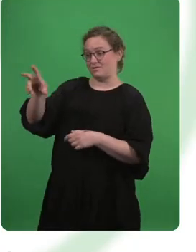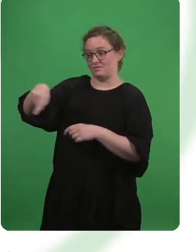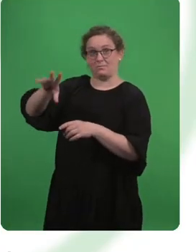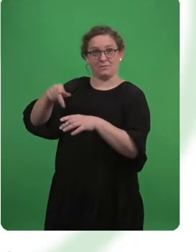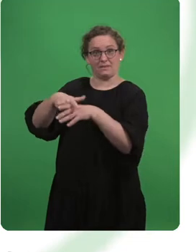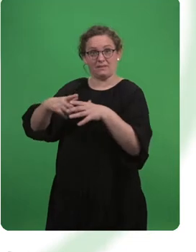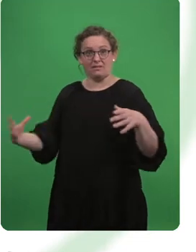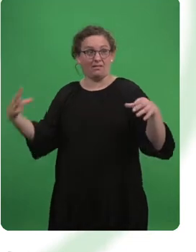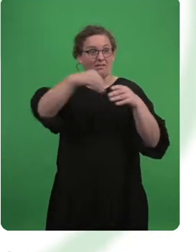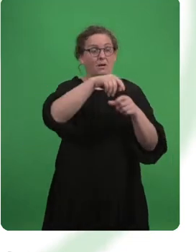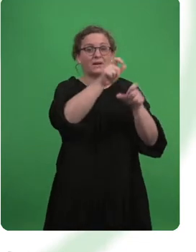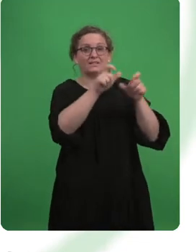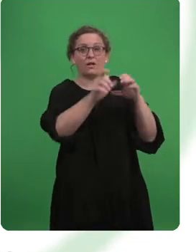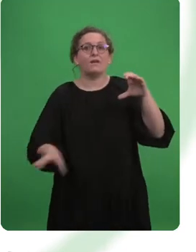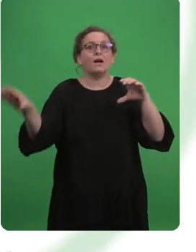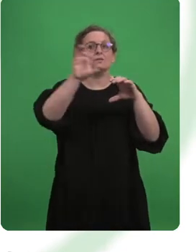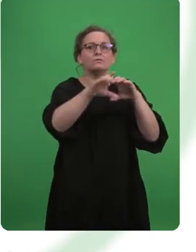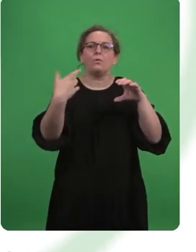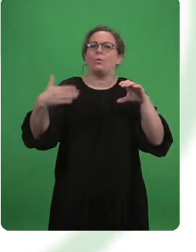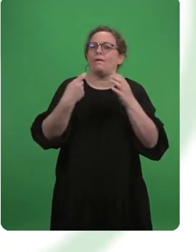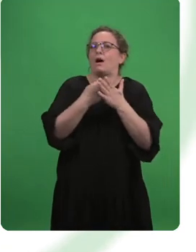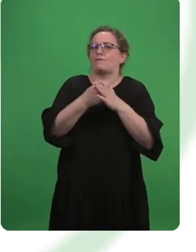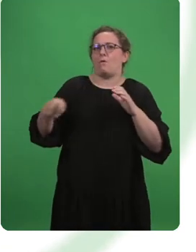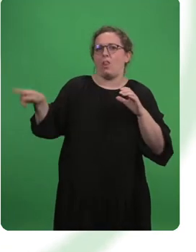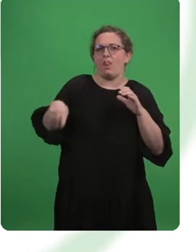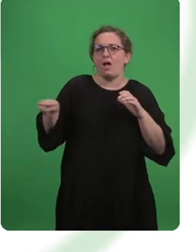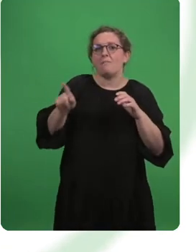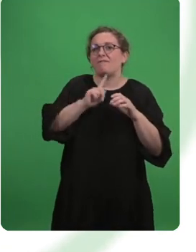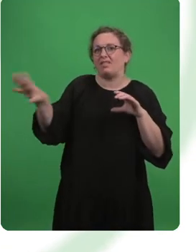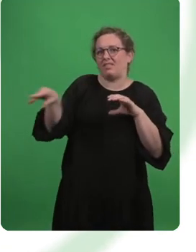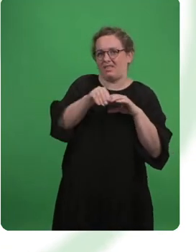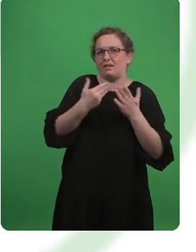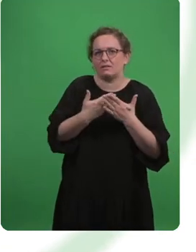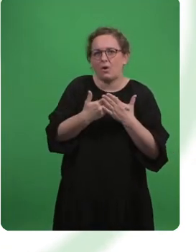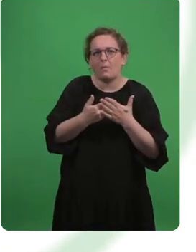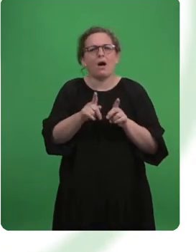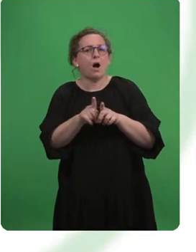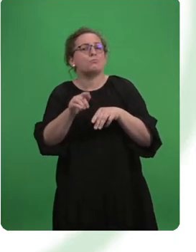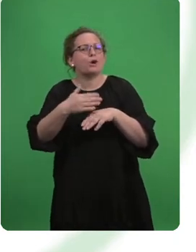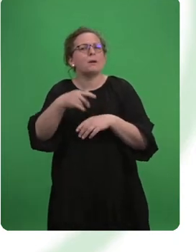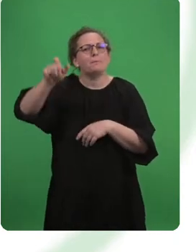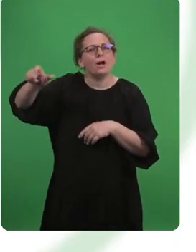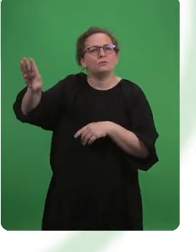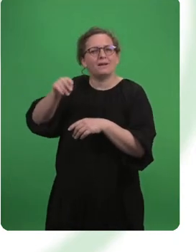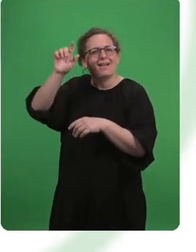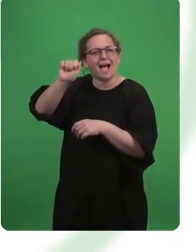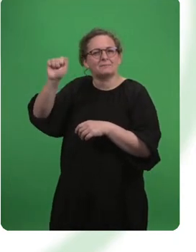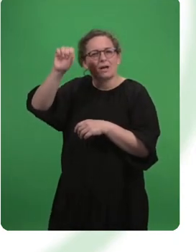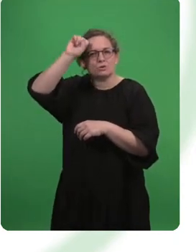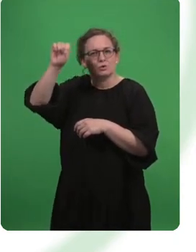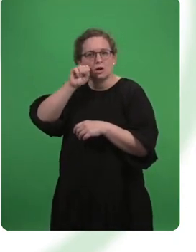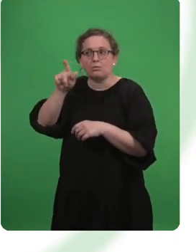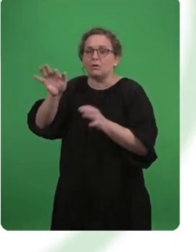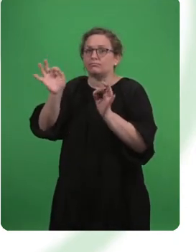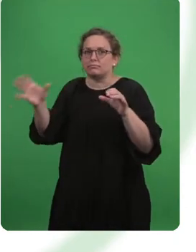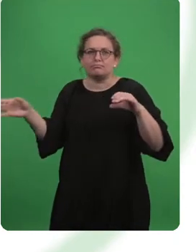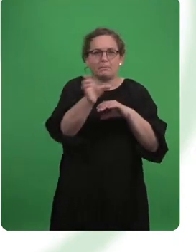Menschen mit Behinderung sind eine wertvolle Personalressource, die bis jetzt noch zu wenig genutzt wurde. So gibt es Menschen mit Asperger-Syndrom, die